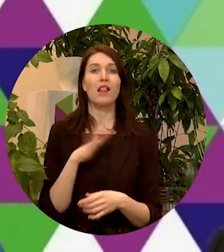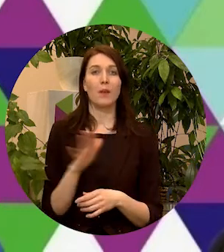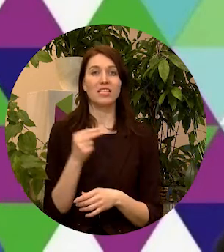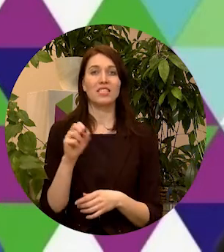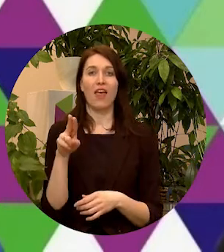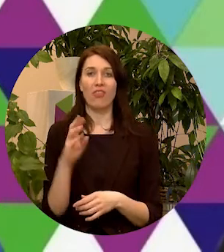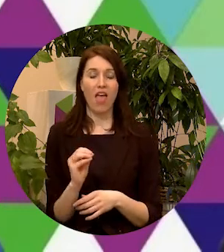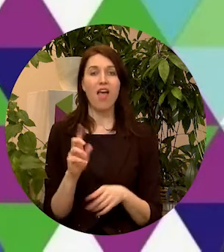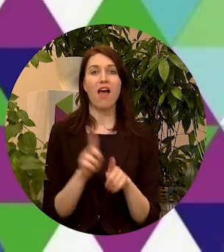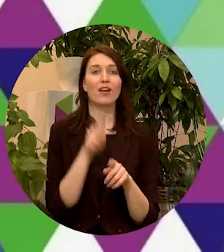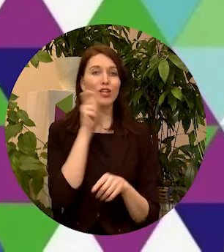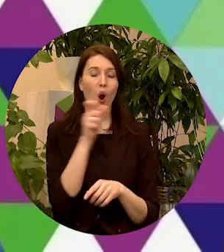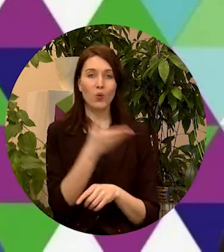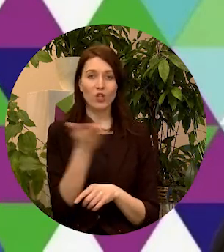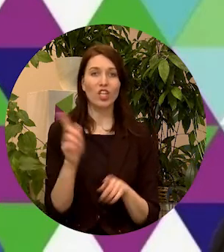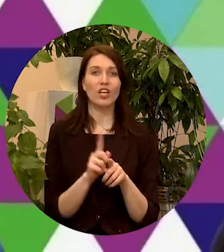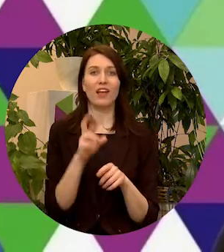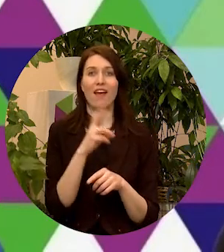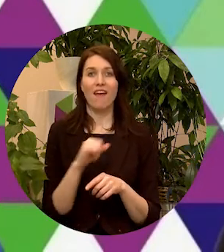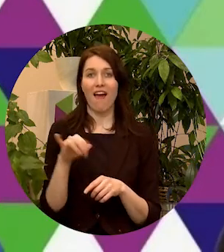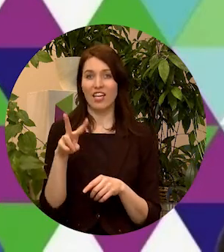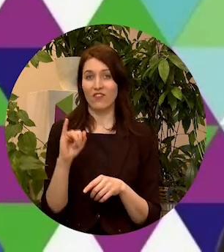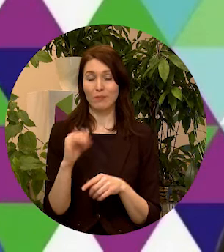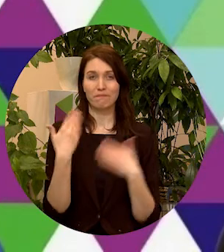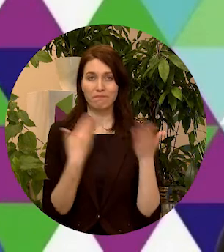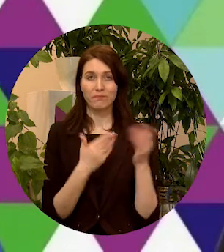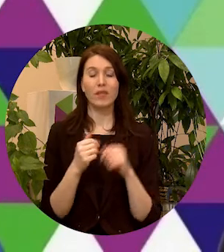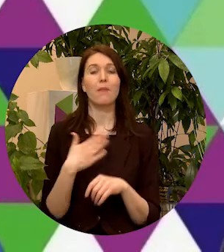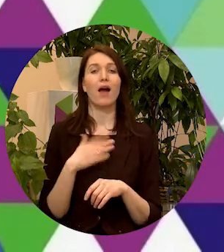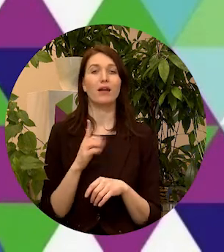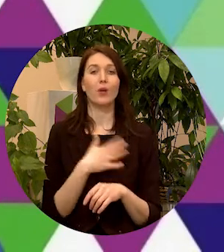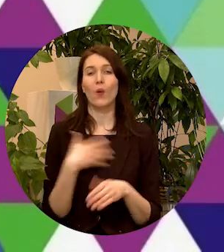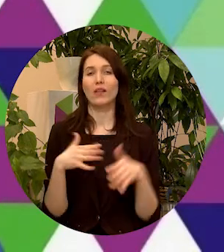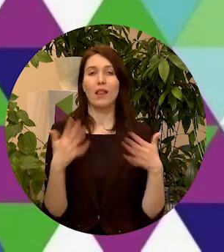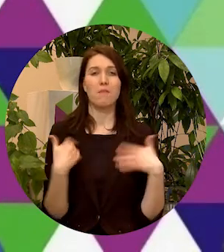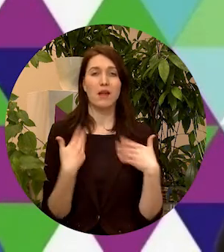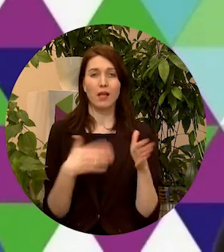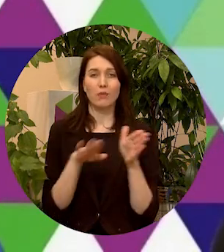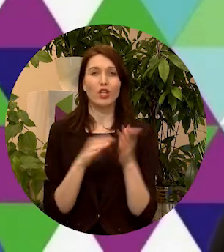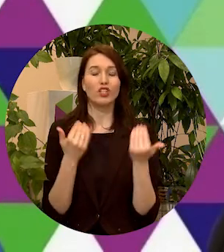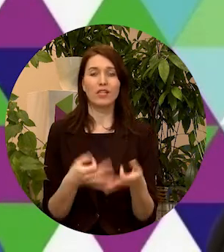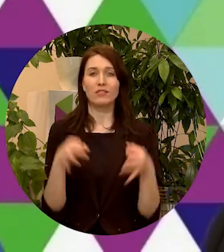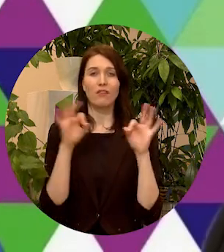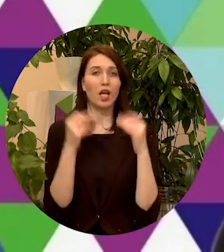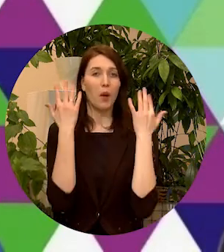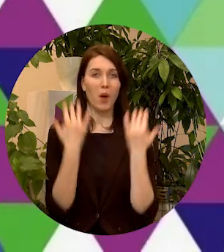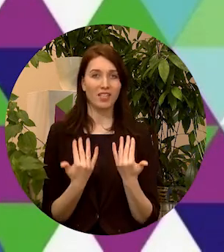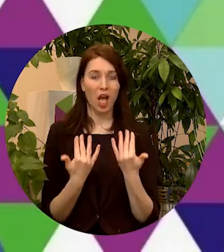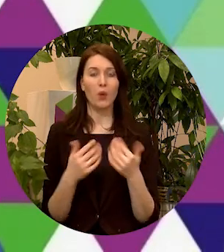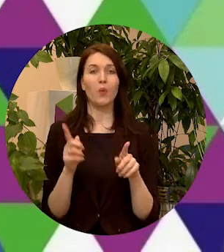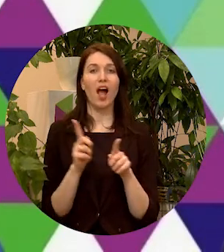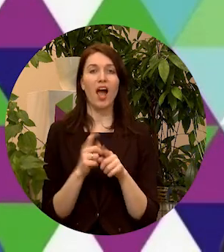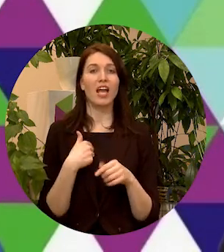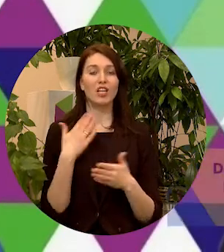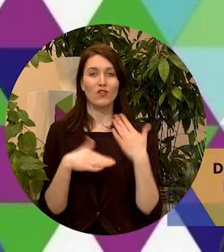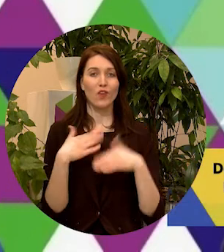labdien, arī jaunieši, labdien, raivi. Man ir ārkārtīgi liels prieks piedalīties šajā nozīmīgajā pasākumā, un es to